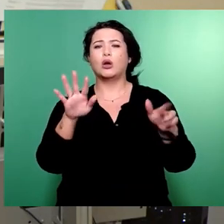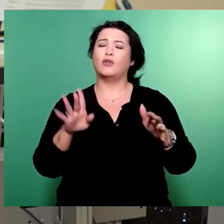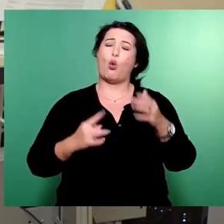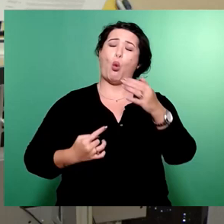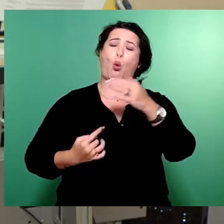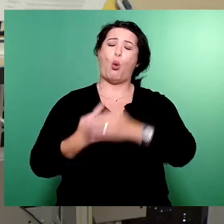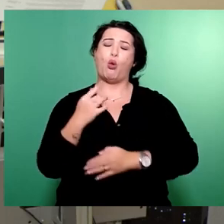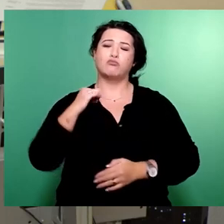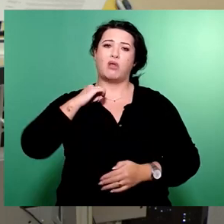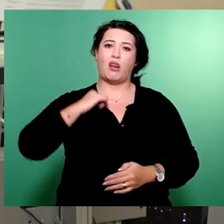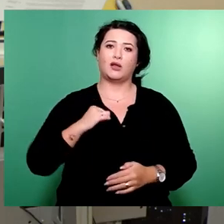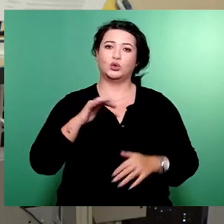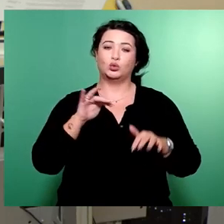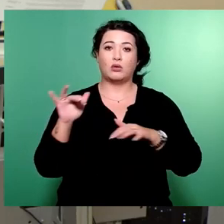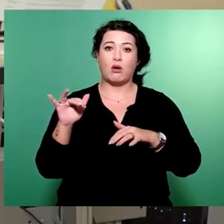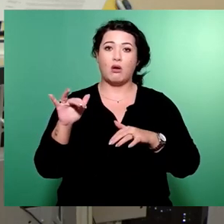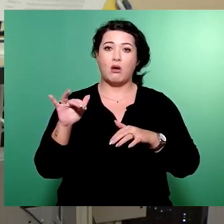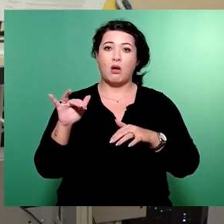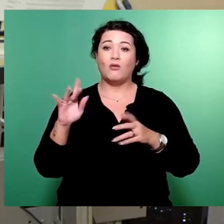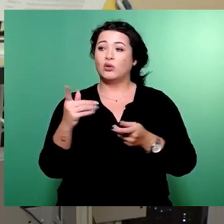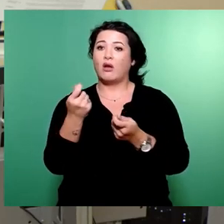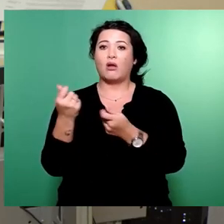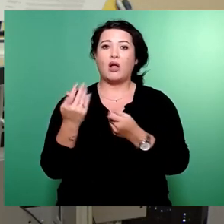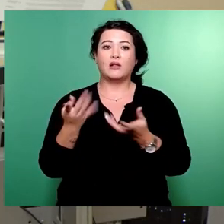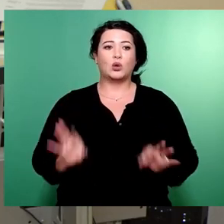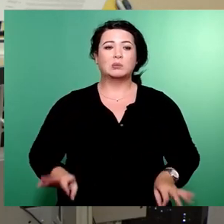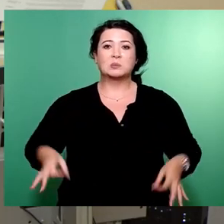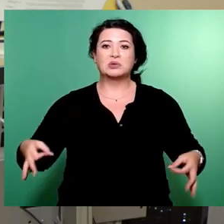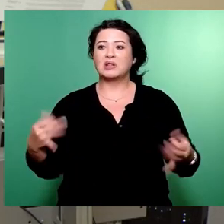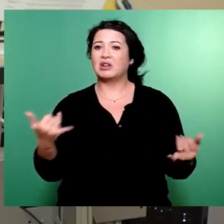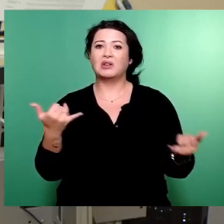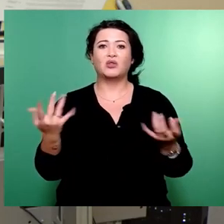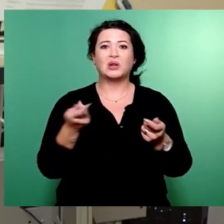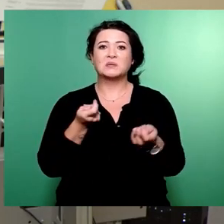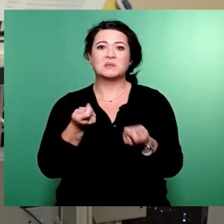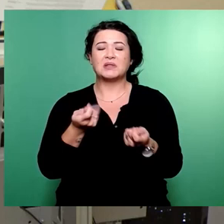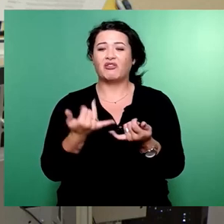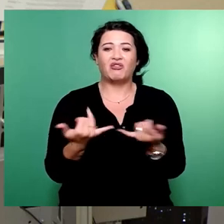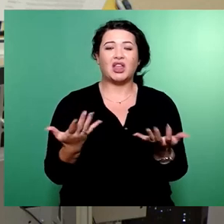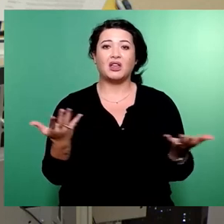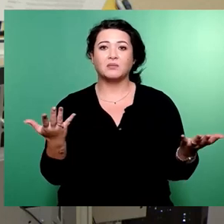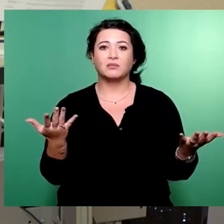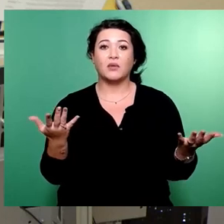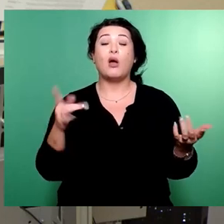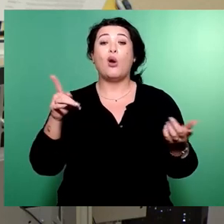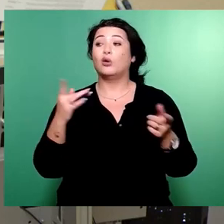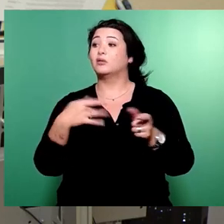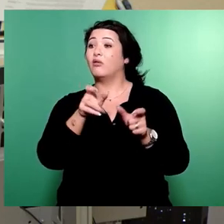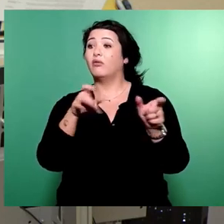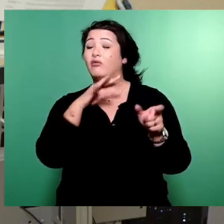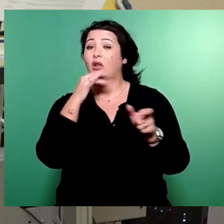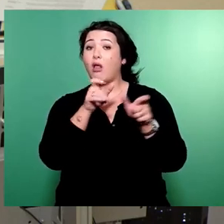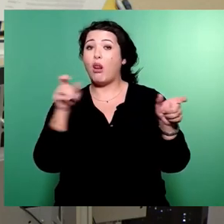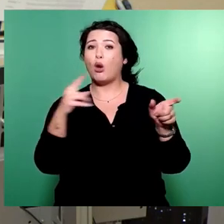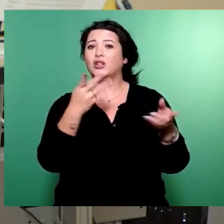viele kaum noch über die Runden kommen und nicht wenige von Zukunftsängsten geplagt